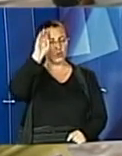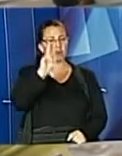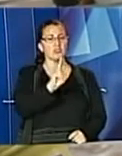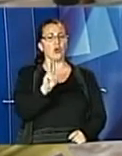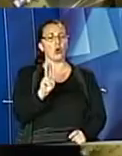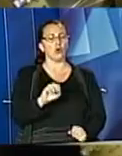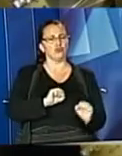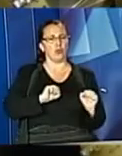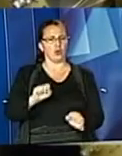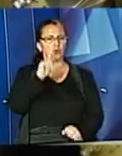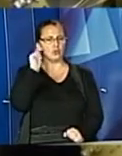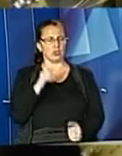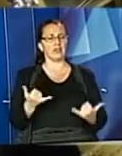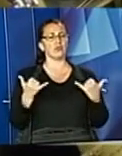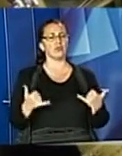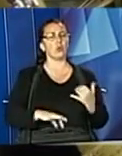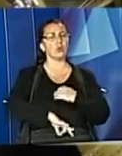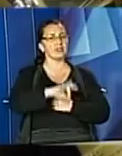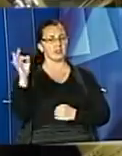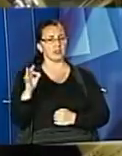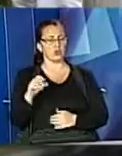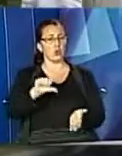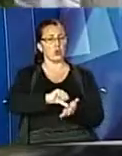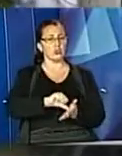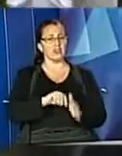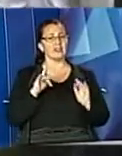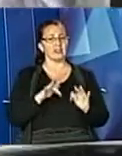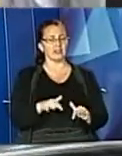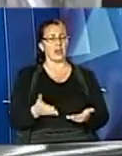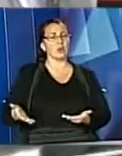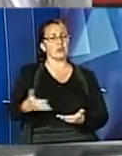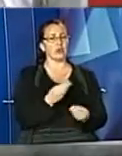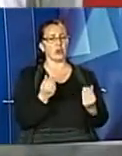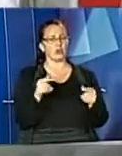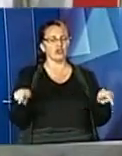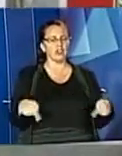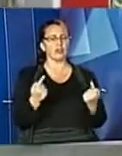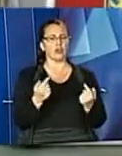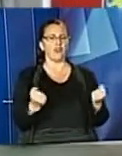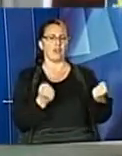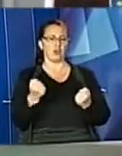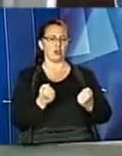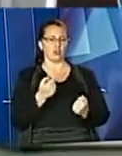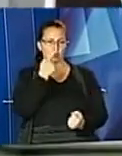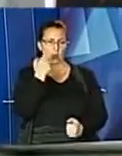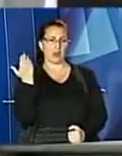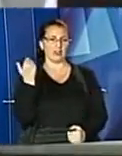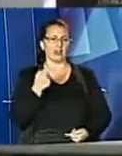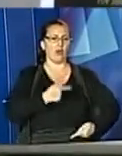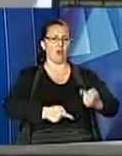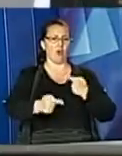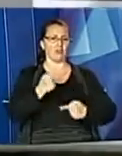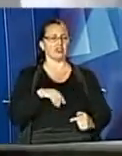східних рубежах сьогодні. Зокрема, учасники заходу збирали кошти на відновлення автівки, яка нещодавно повернулася з АТО. І